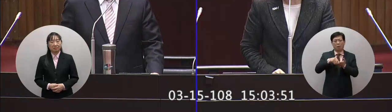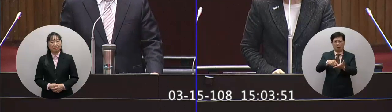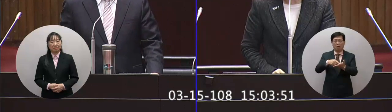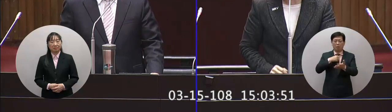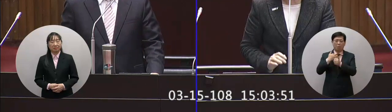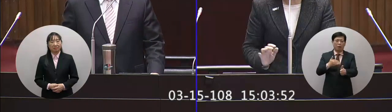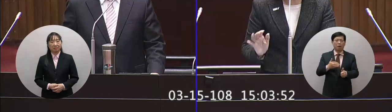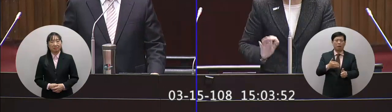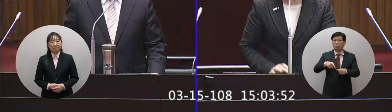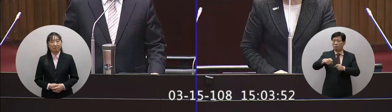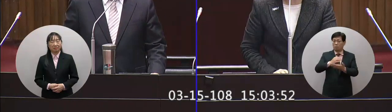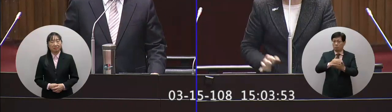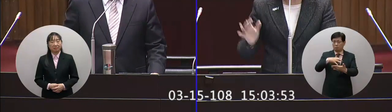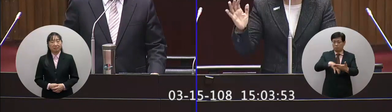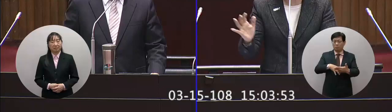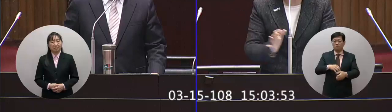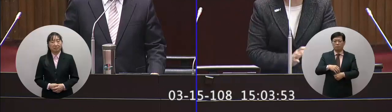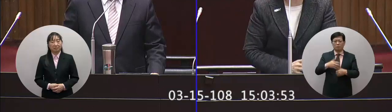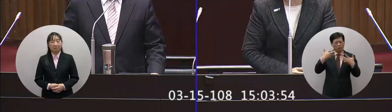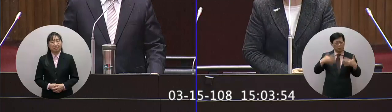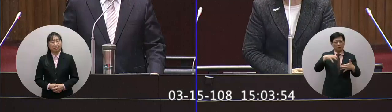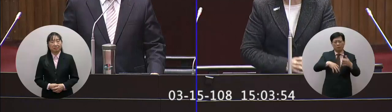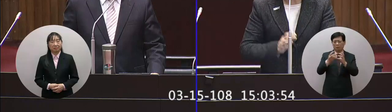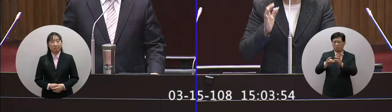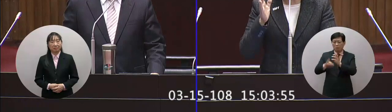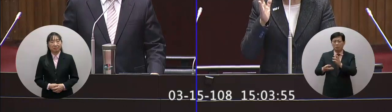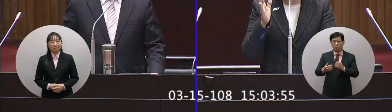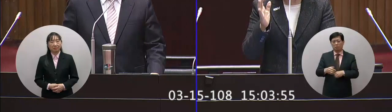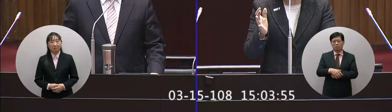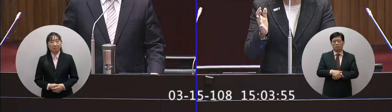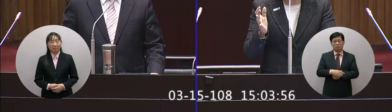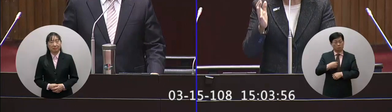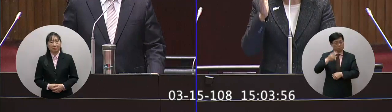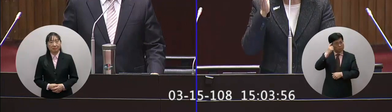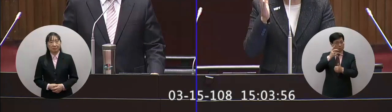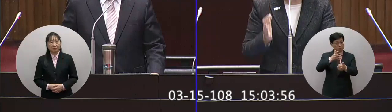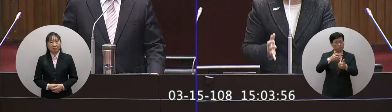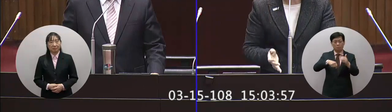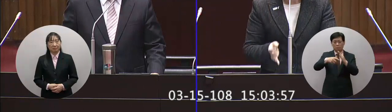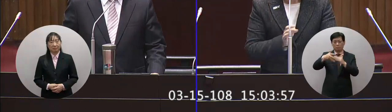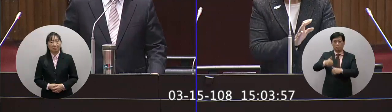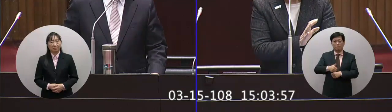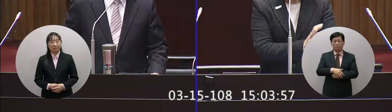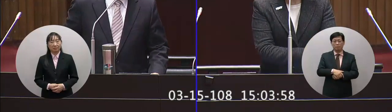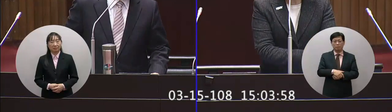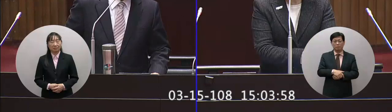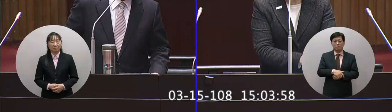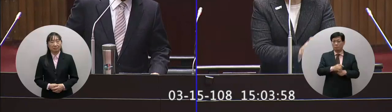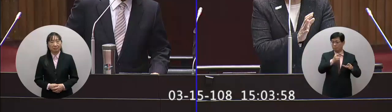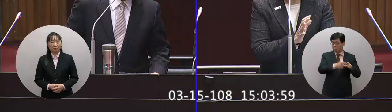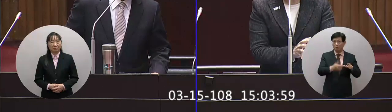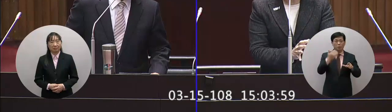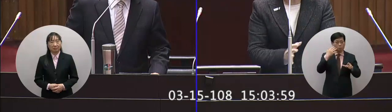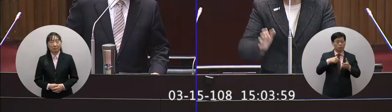畫書這個解雇計畫書當然這很多的內容裡面我想請教院長公